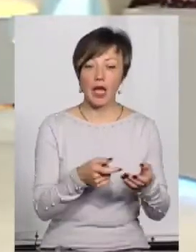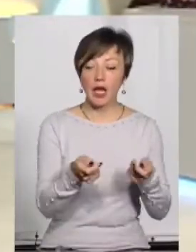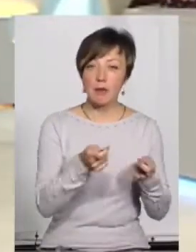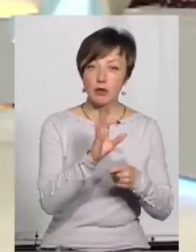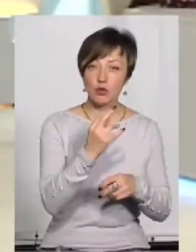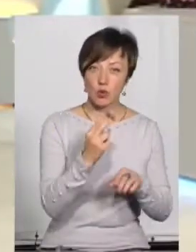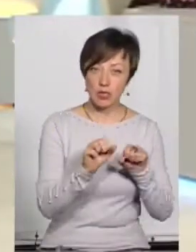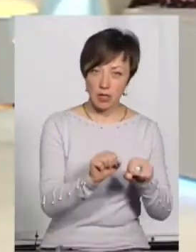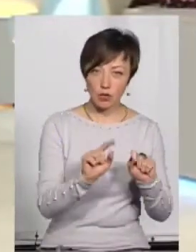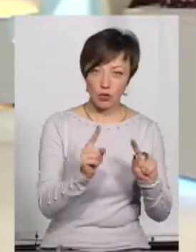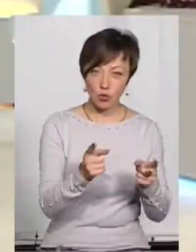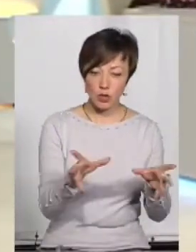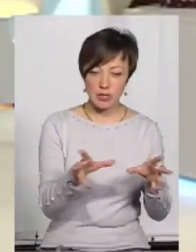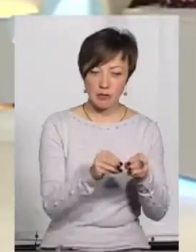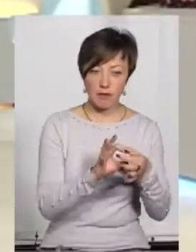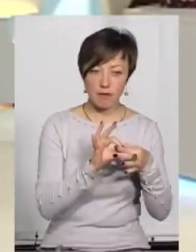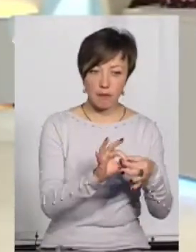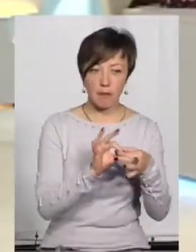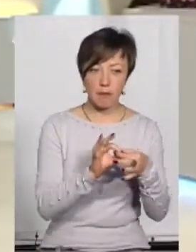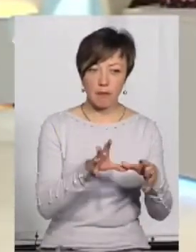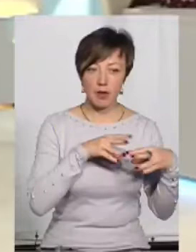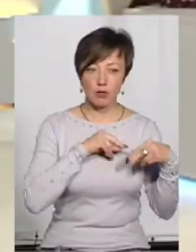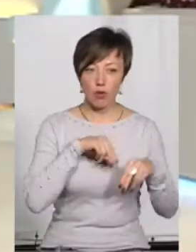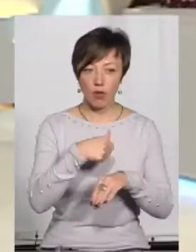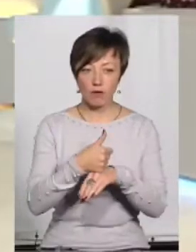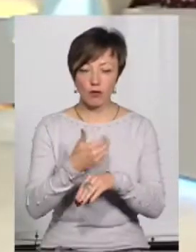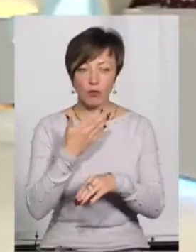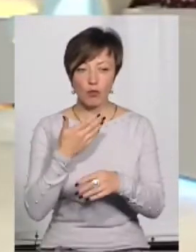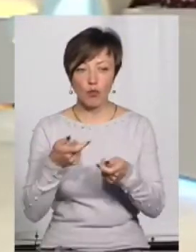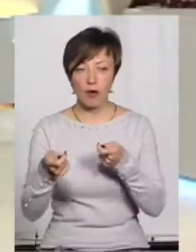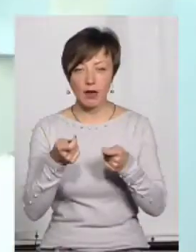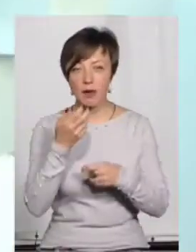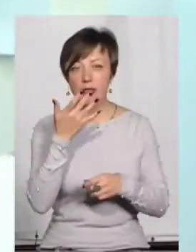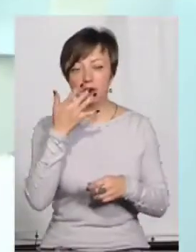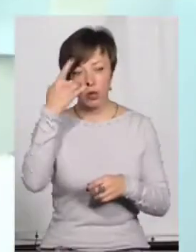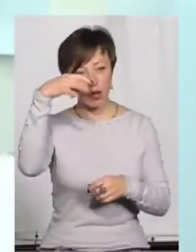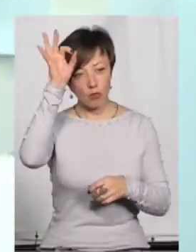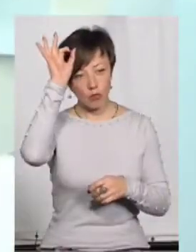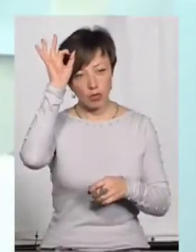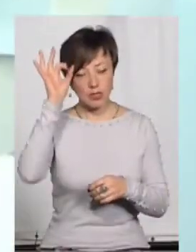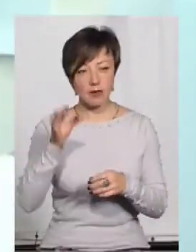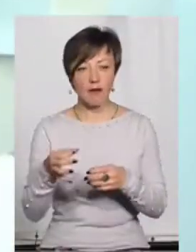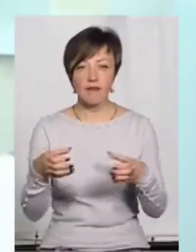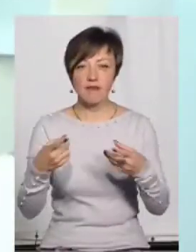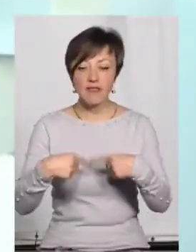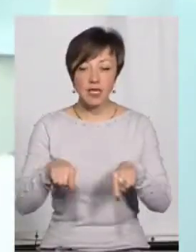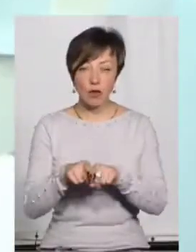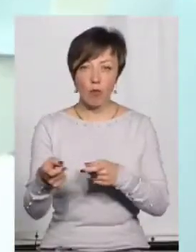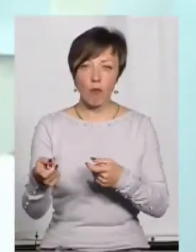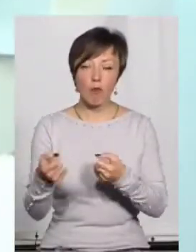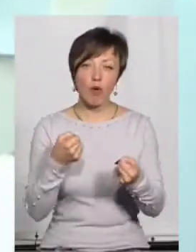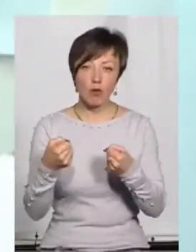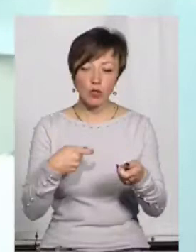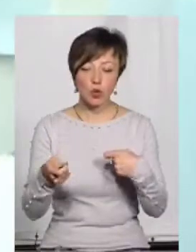судзахисту дуже тісно співпрацює з головним управлінням Національної поліції, особливо з відділом боротьби з